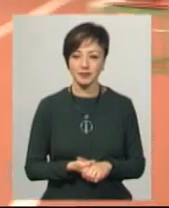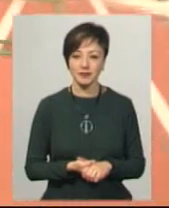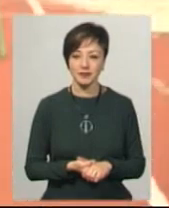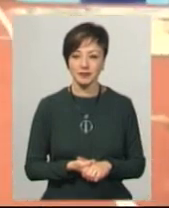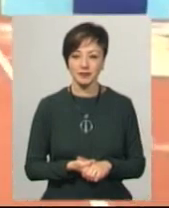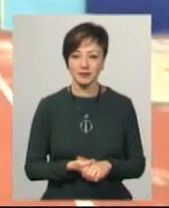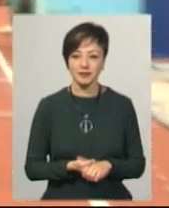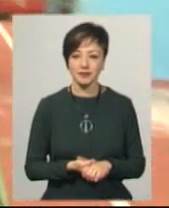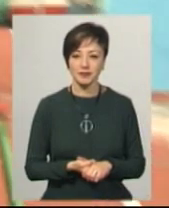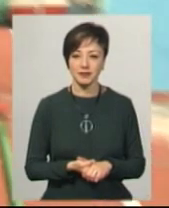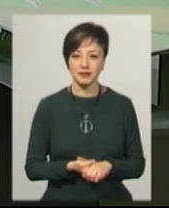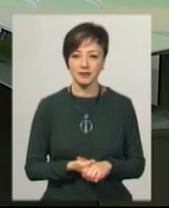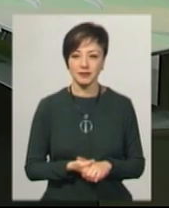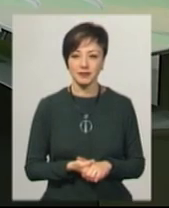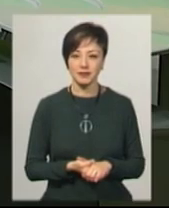Суспільному. Хмельницький.